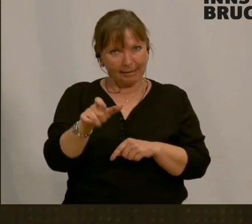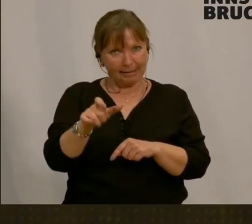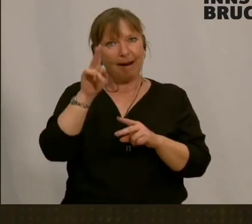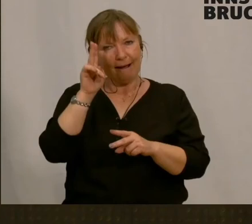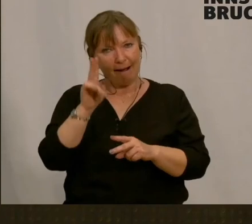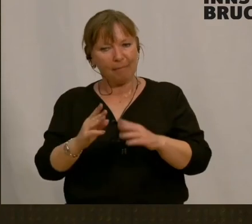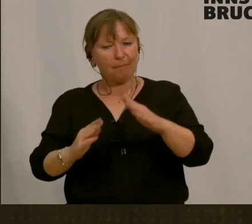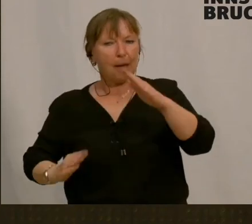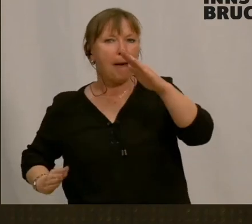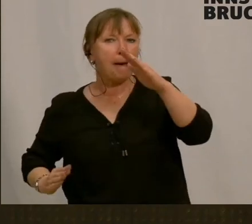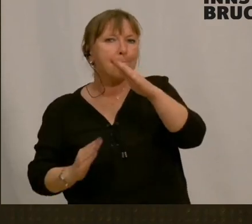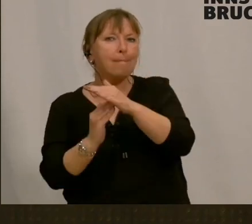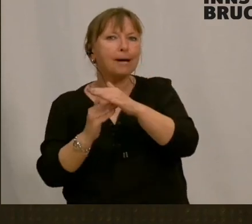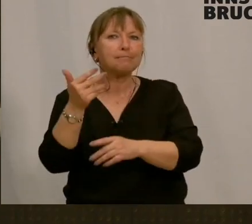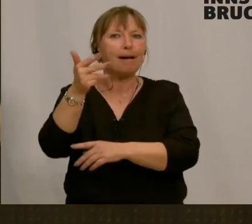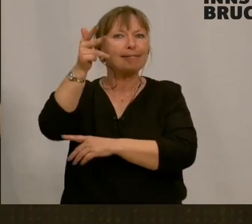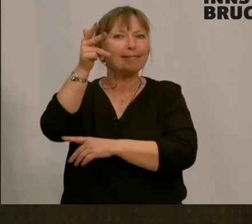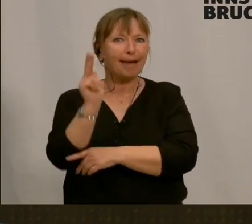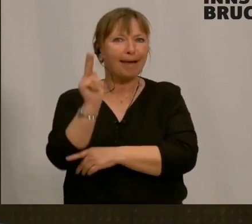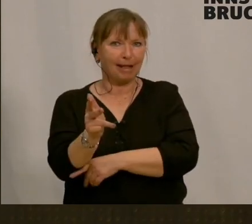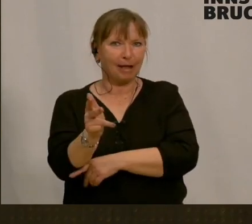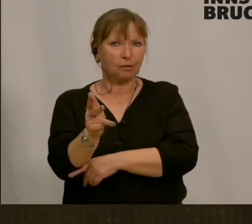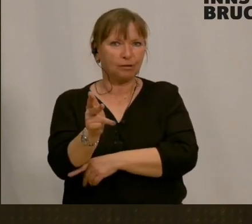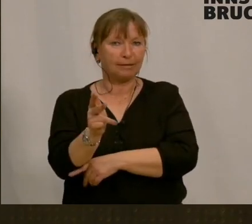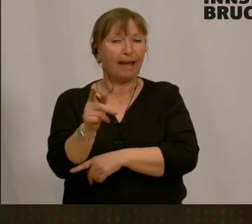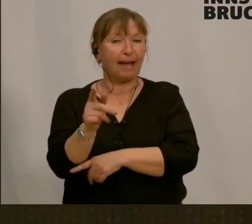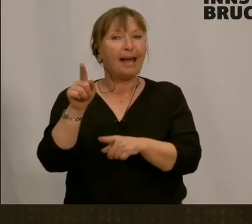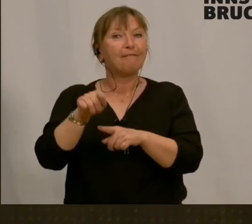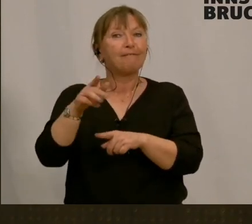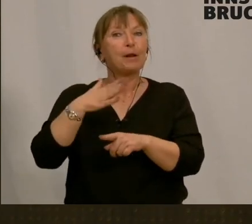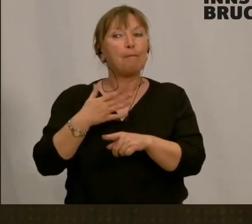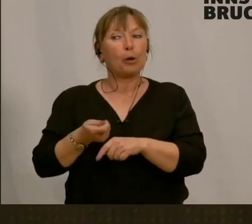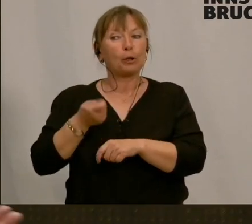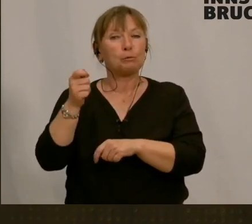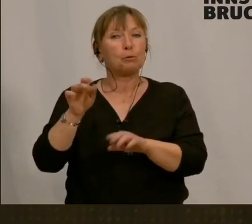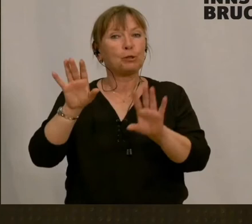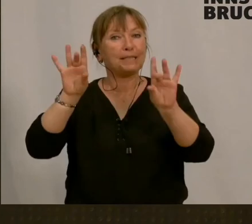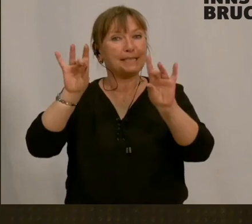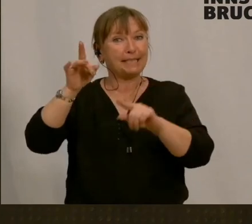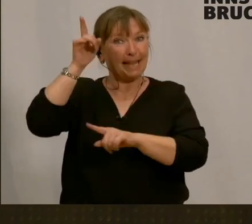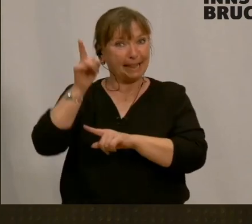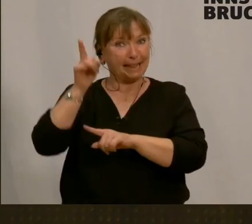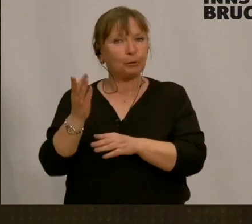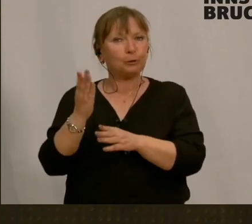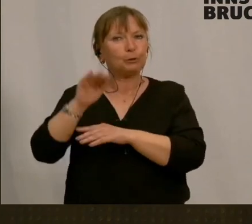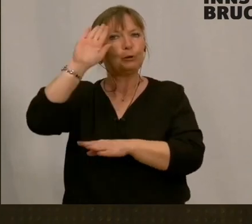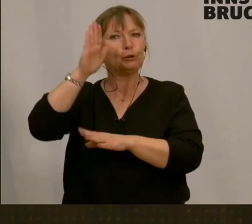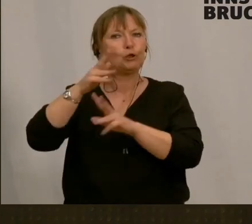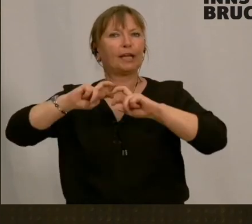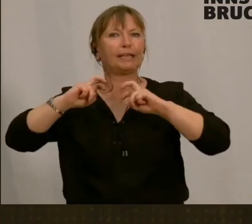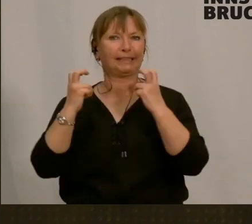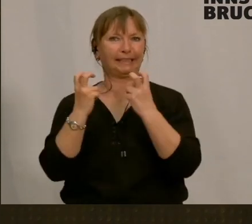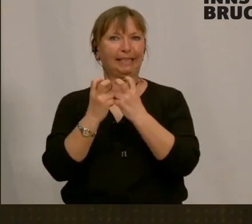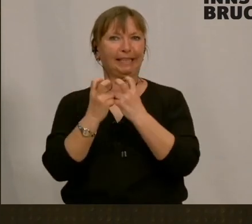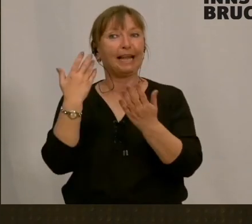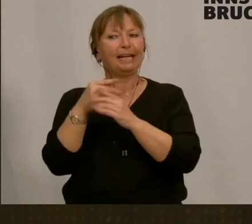3.000 limitiert ist, 10.000 sind wir dann im Stadtsenat. Deswegen hat es schon einmal eine Rechnungssplittung gegeben. Man kann natürlich